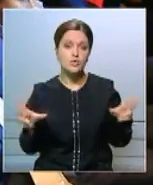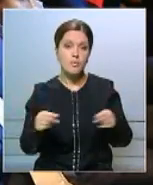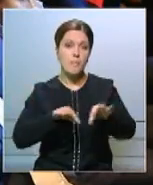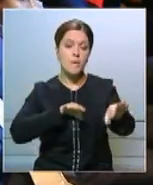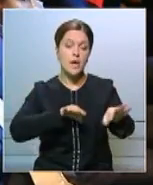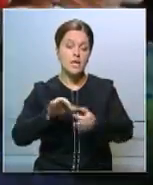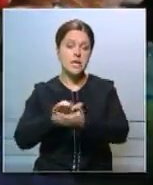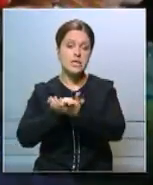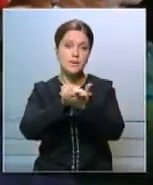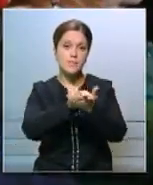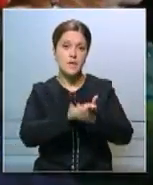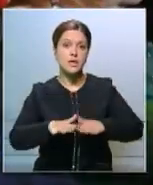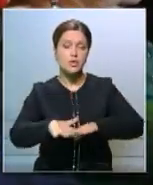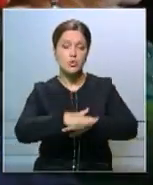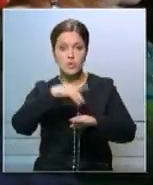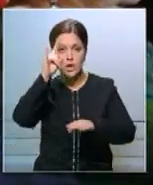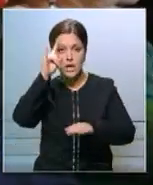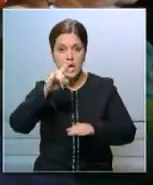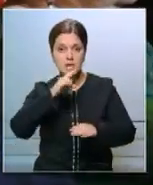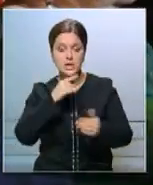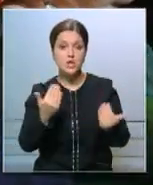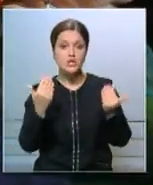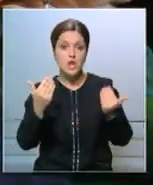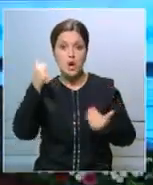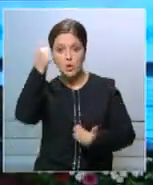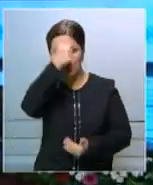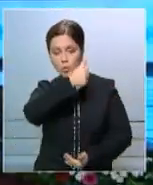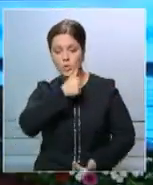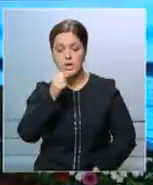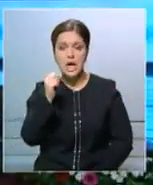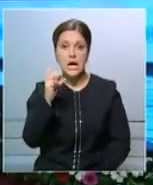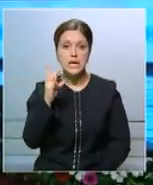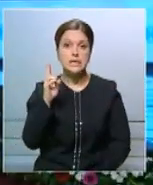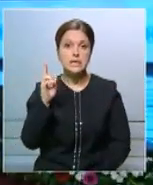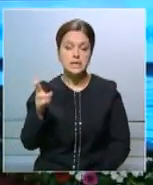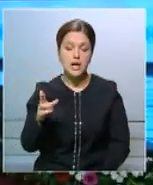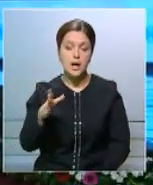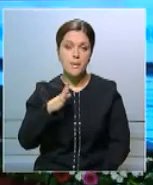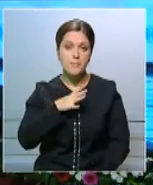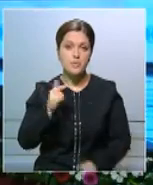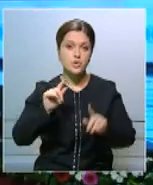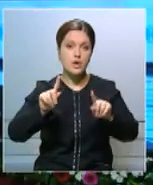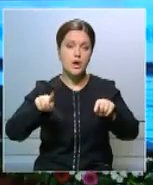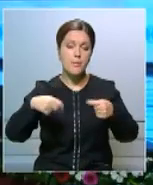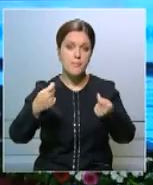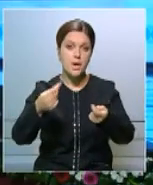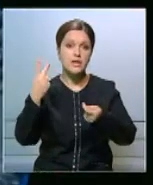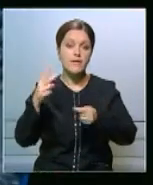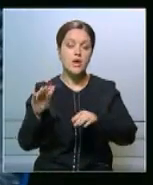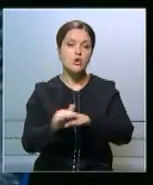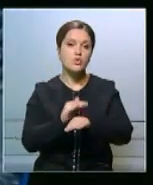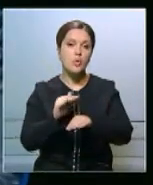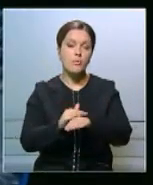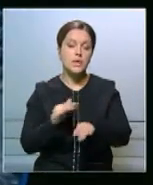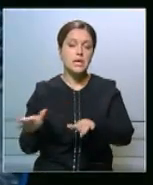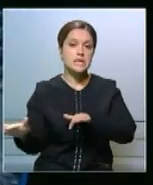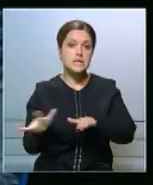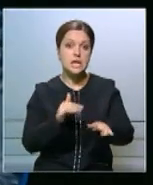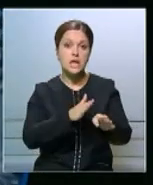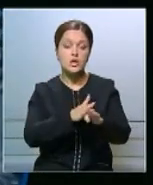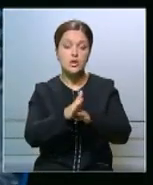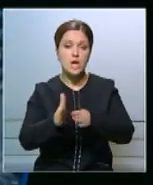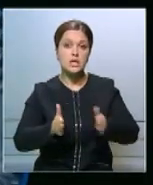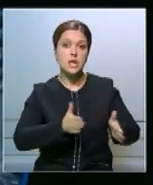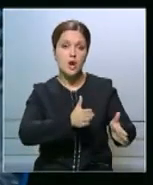народа Казахстана. Напомню, в рамках года АНК прошла эстафета 20 добрых дел. Реализуется дорожная